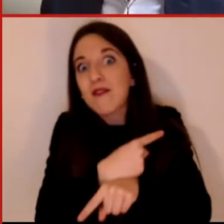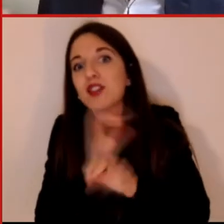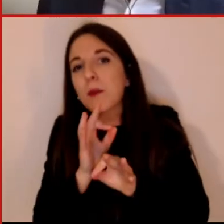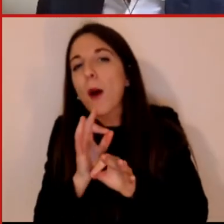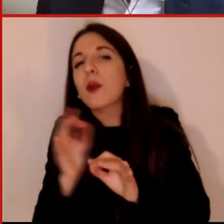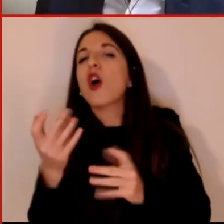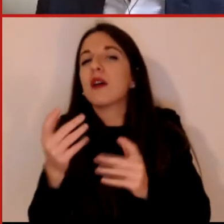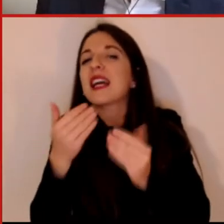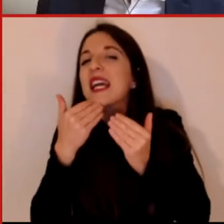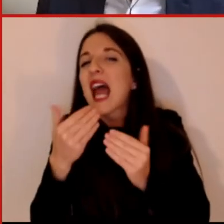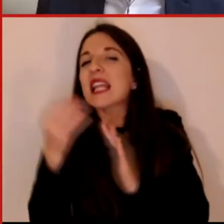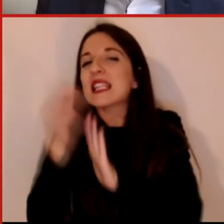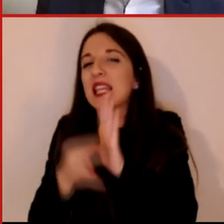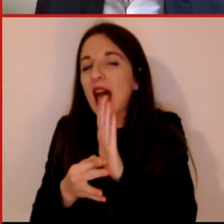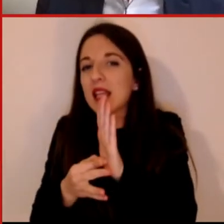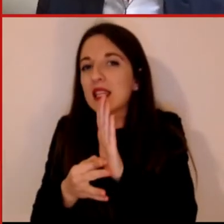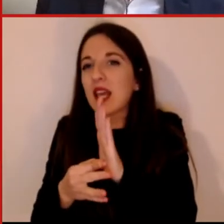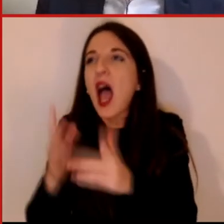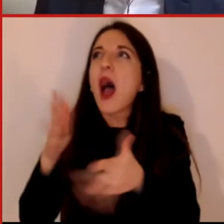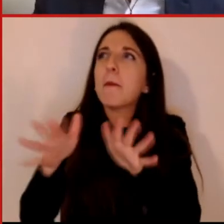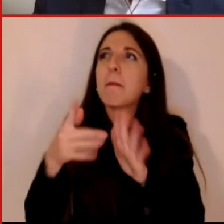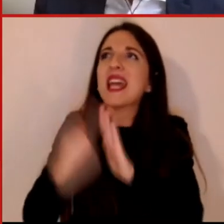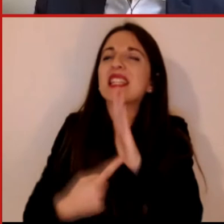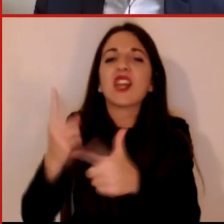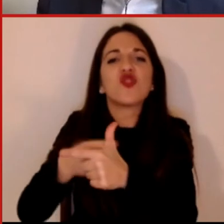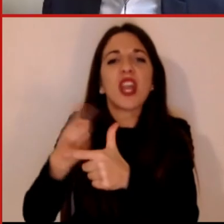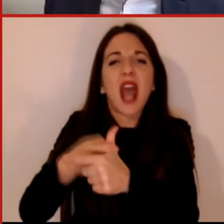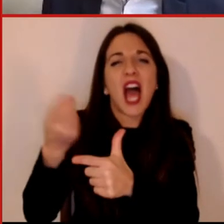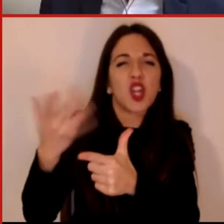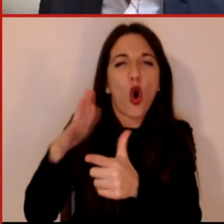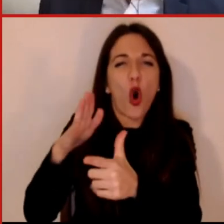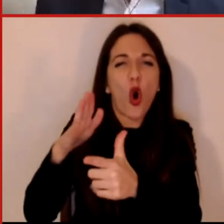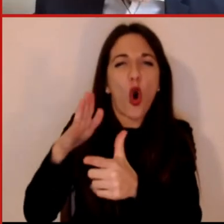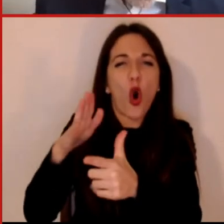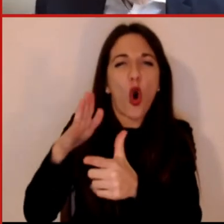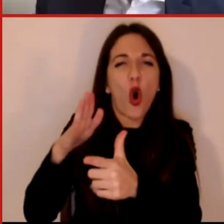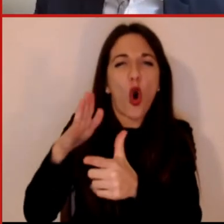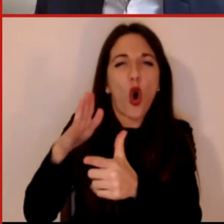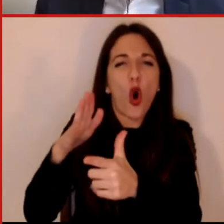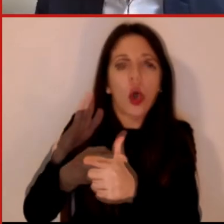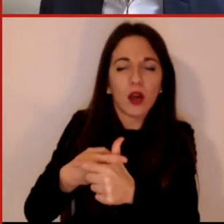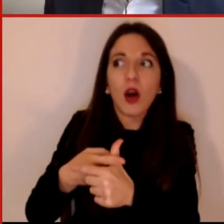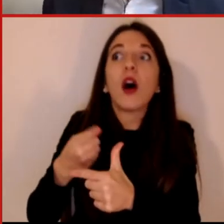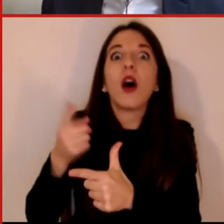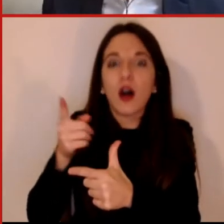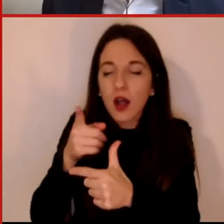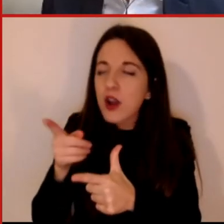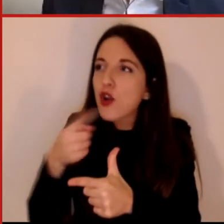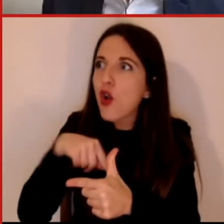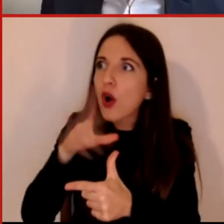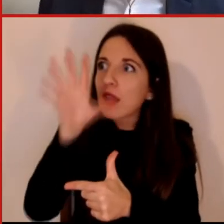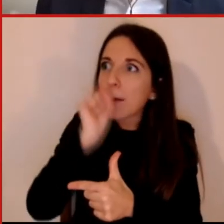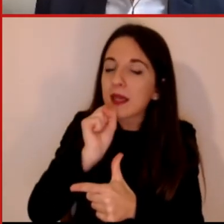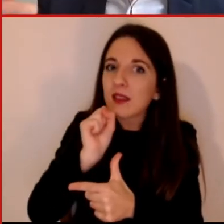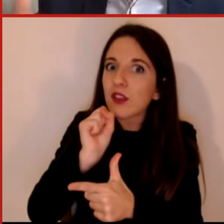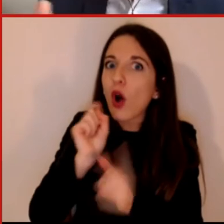guardate che la situazione in Cina è una situazione estremamente grave, guardate che c'è trasmissione uomo uomo